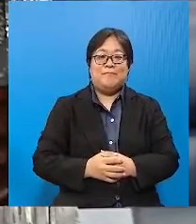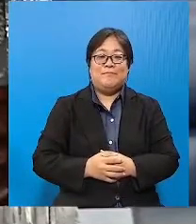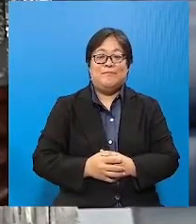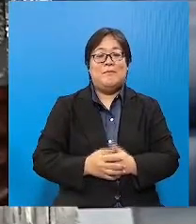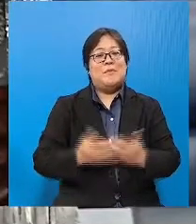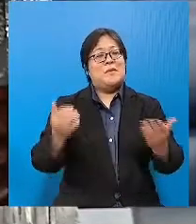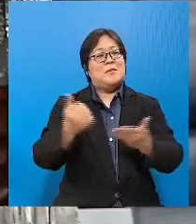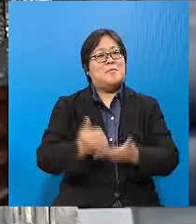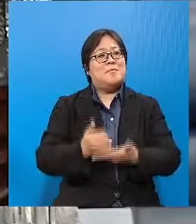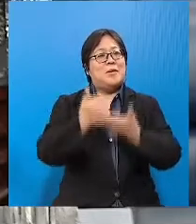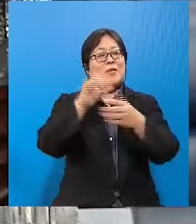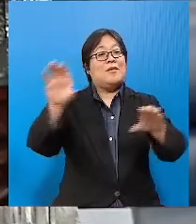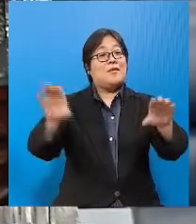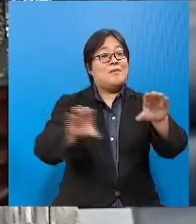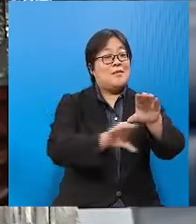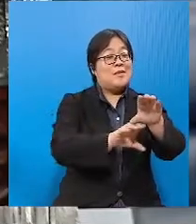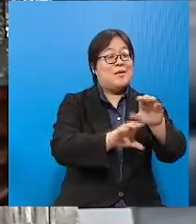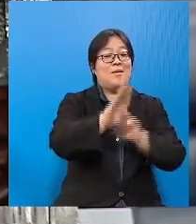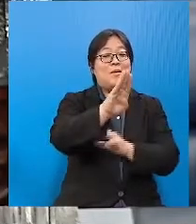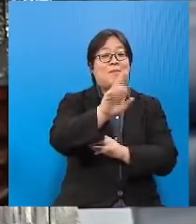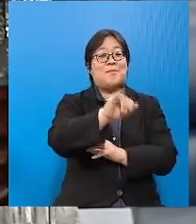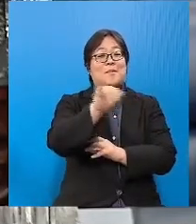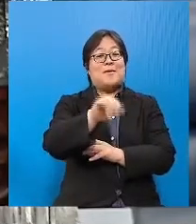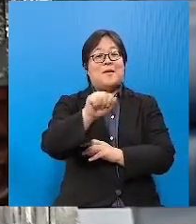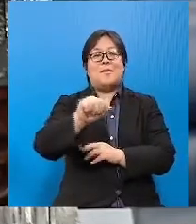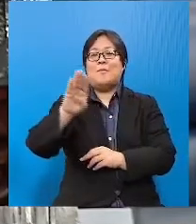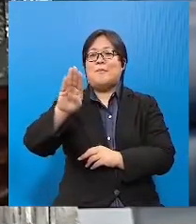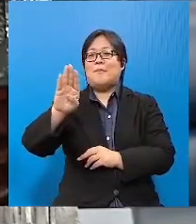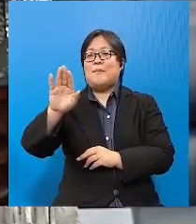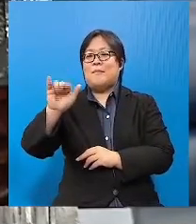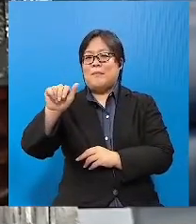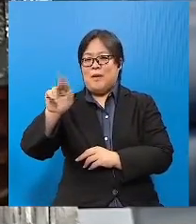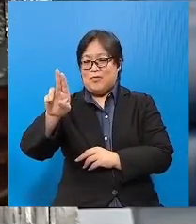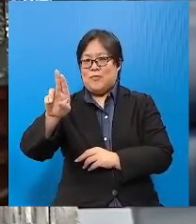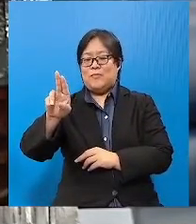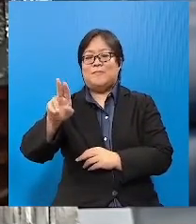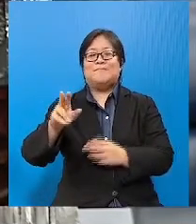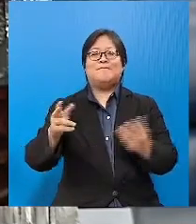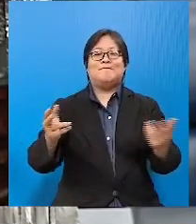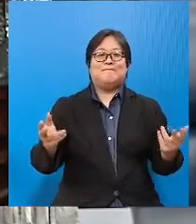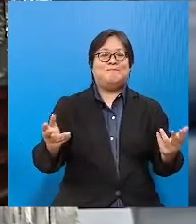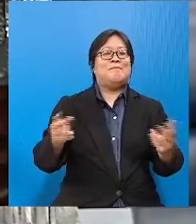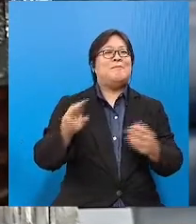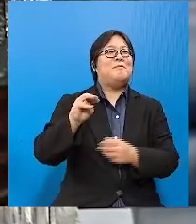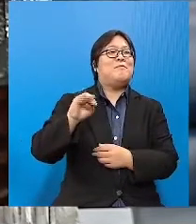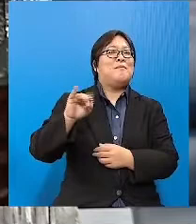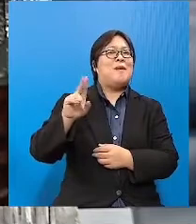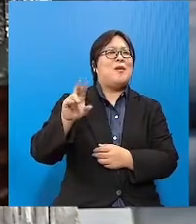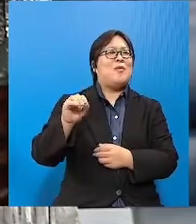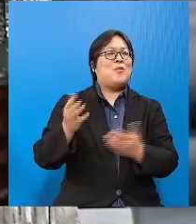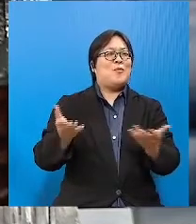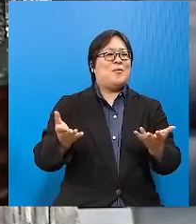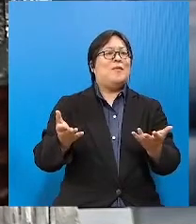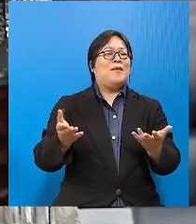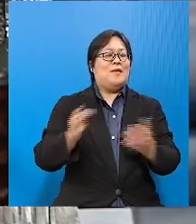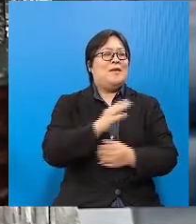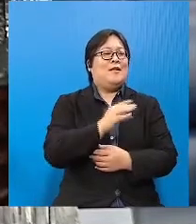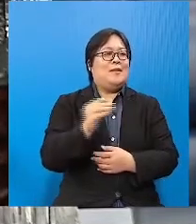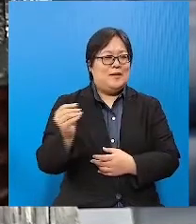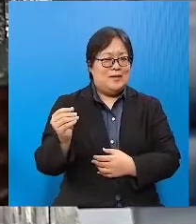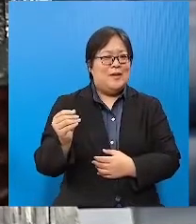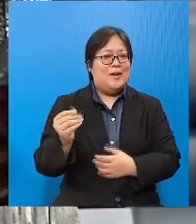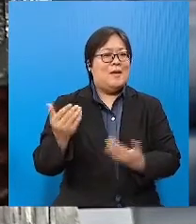Bentuan subsidi baja bio dan mikrob ini dan juga